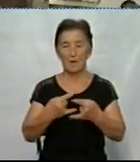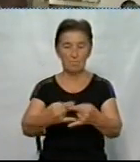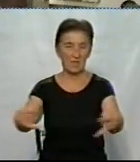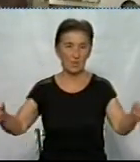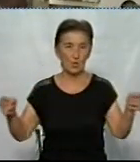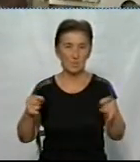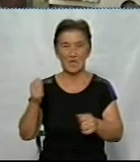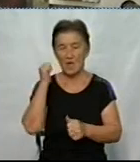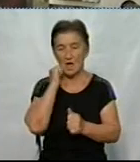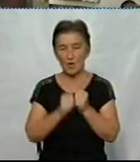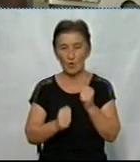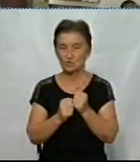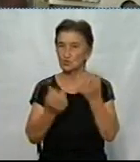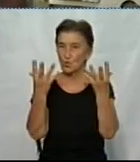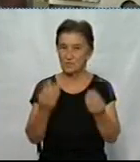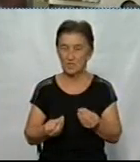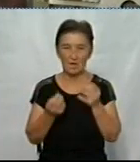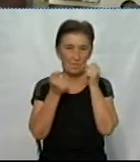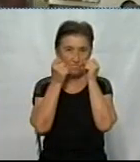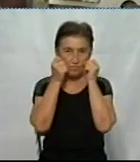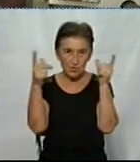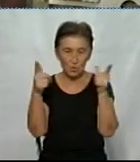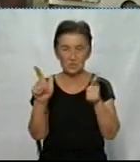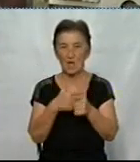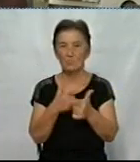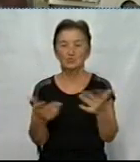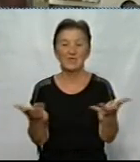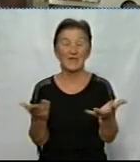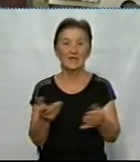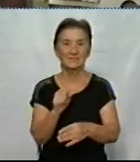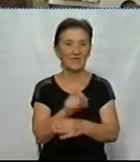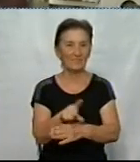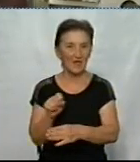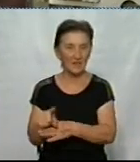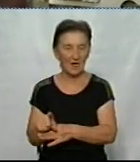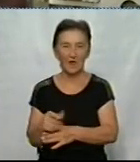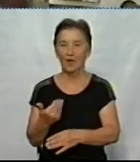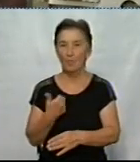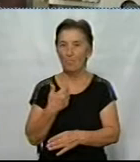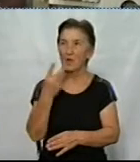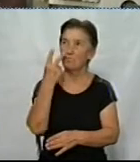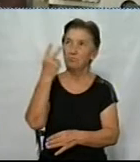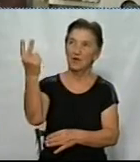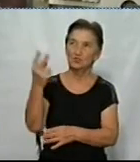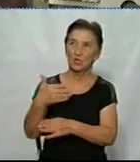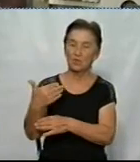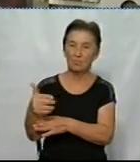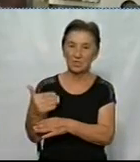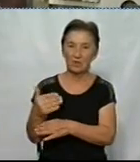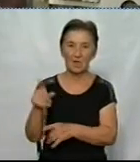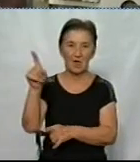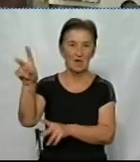терміналу. Кожного дня, прокидаючись або виконуючи якісь завдання, ми бачили цей прапор і він для нас був